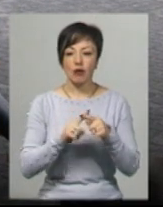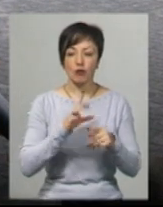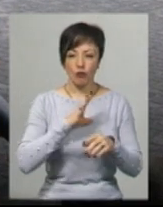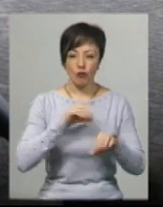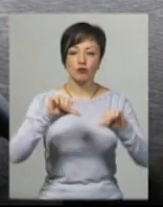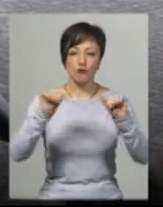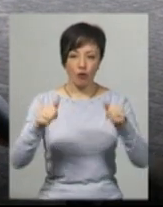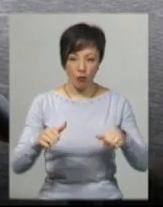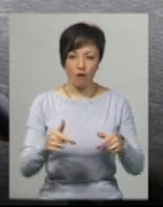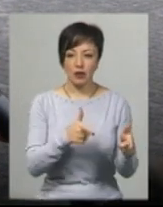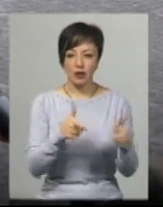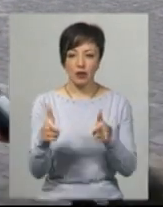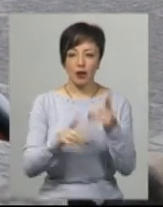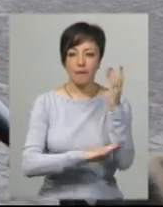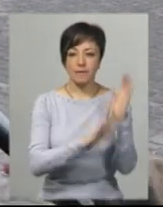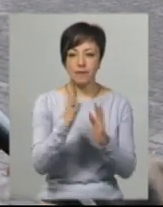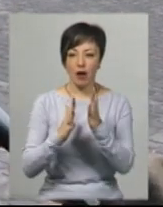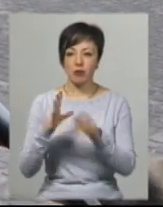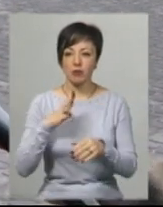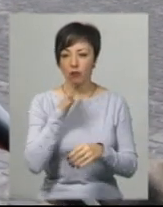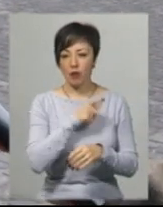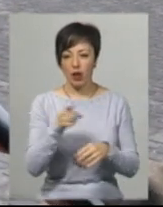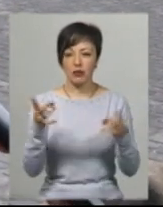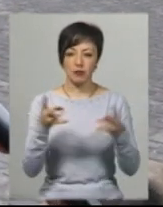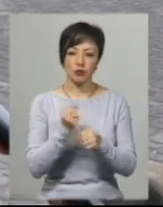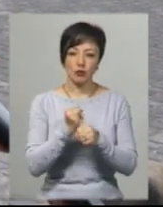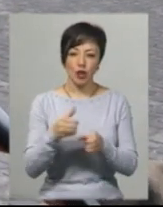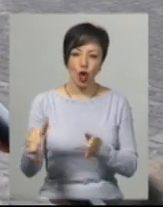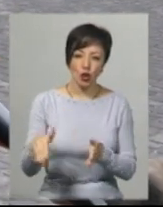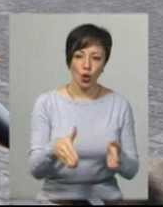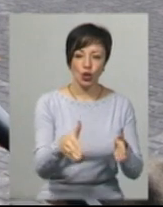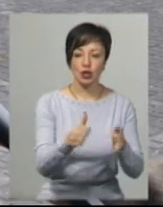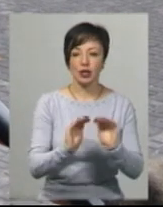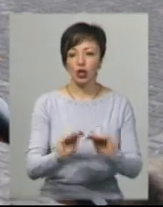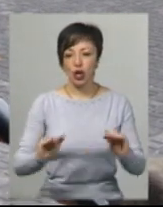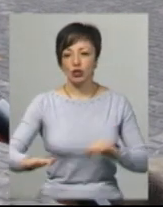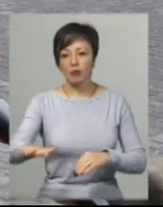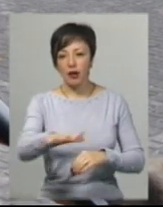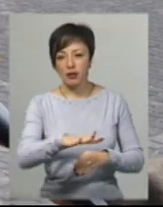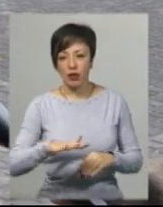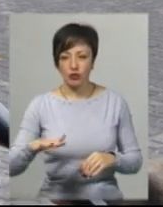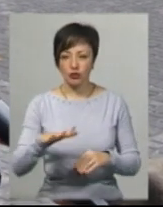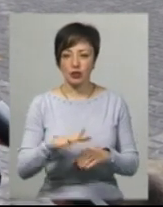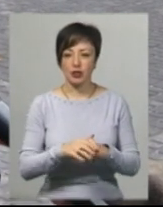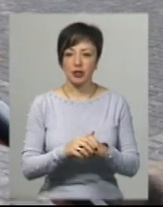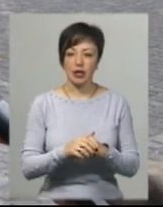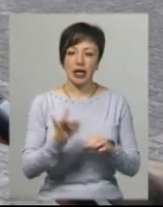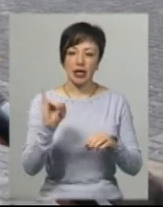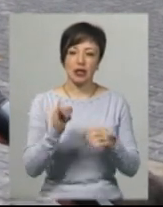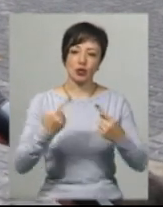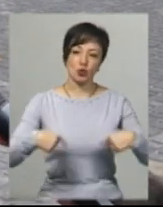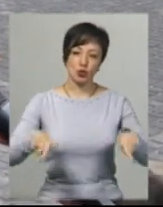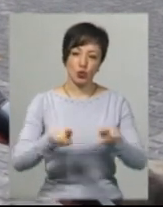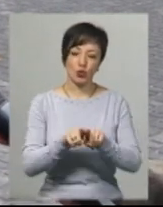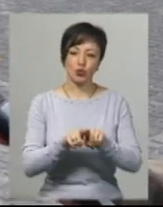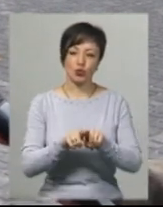сформований парк. І вже прийшла пора його зробити і доріжки, і дитячі майданчики, спортивну зону, і зону